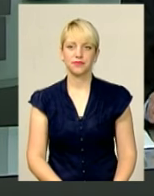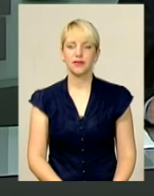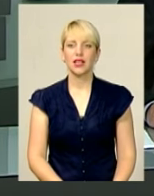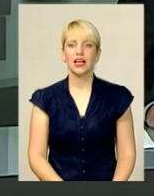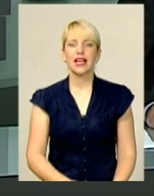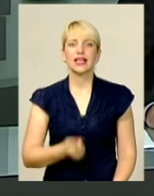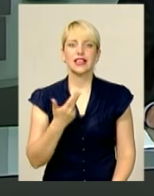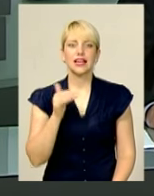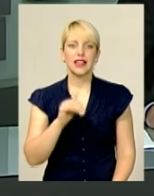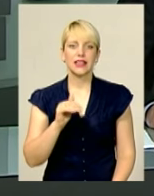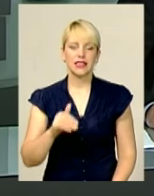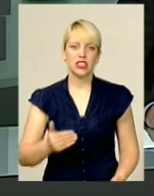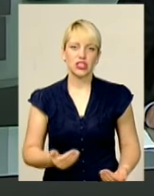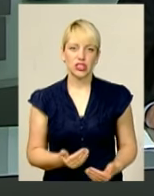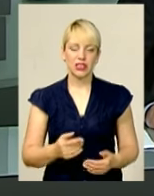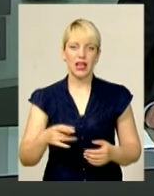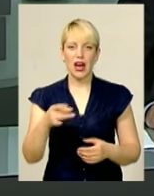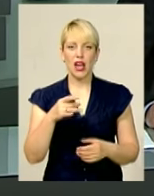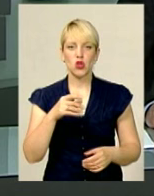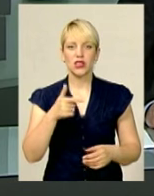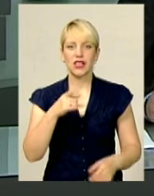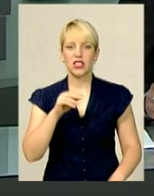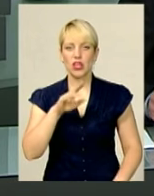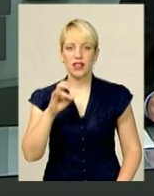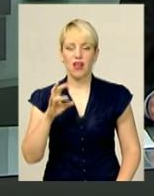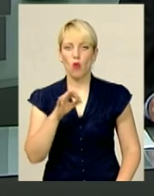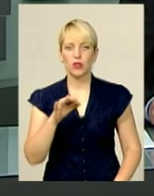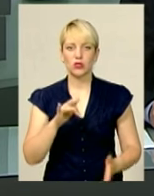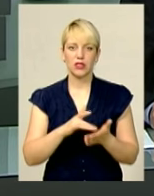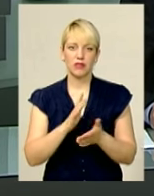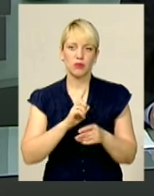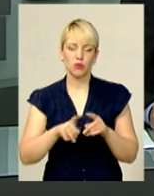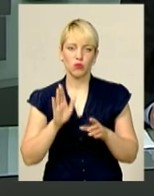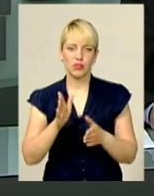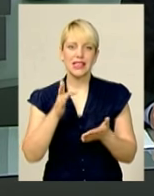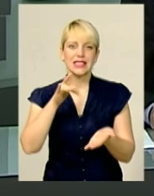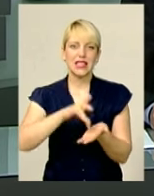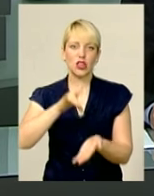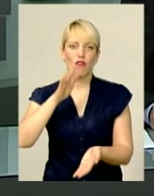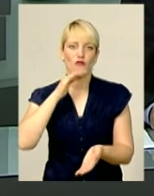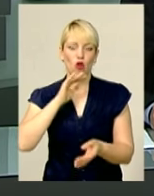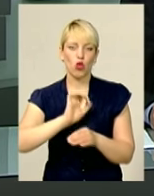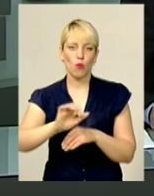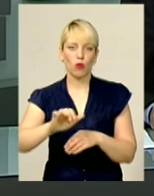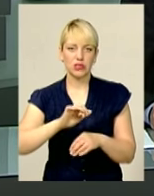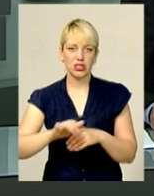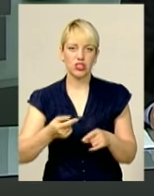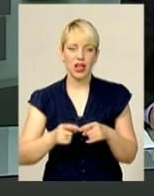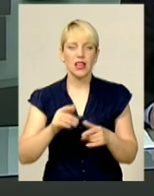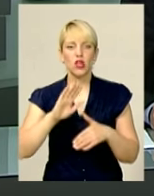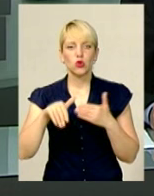Кілька тисяч жителів мікрорайону Гречани, що в обласному центрі, невдовзі матимуть централізоване водопостачання. Досі вони